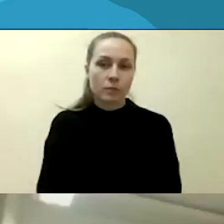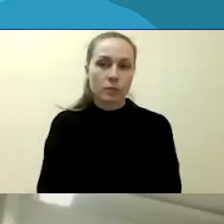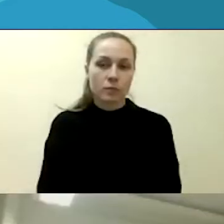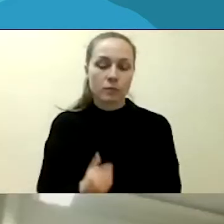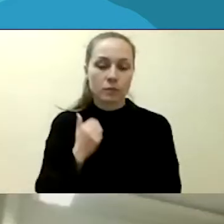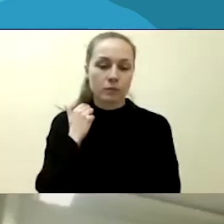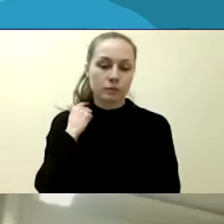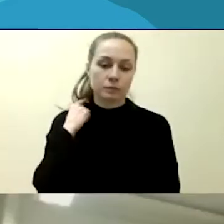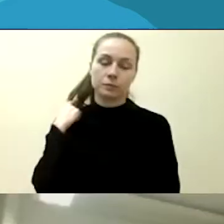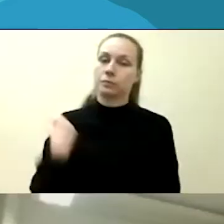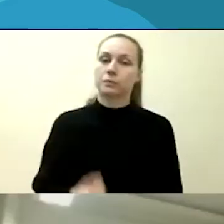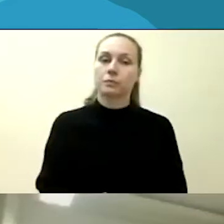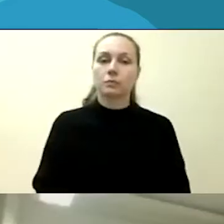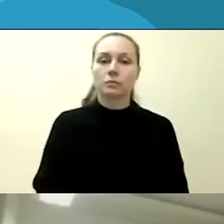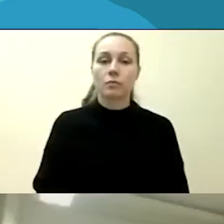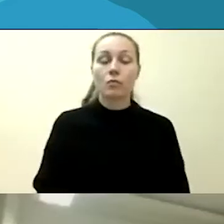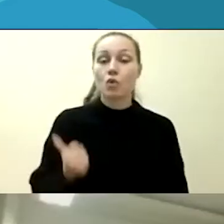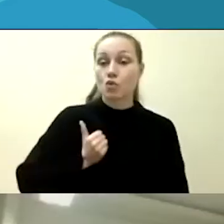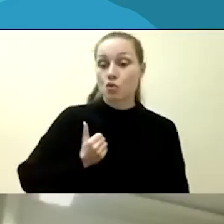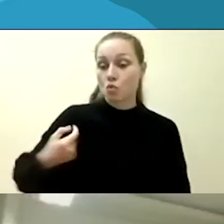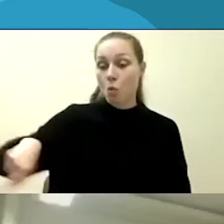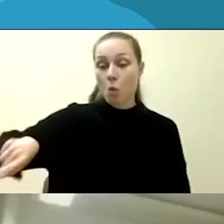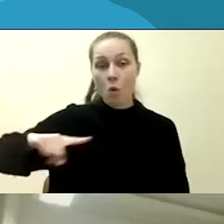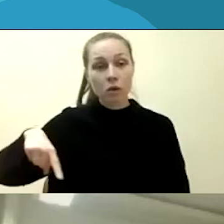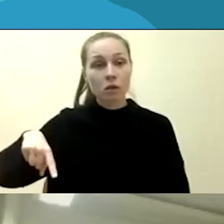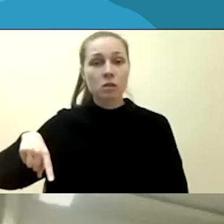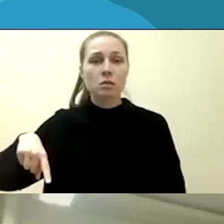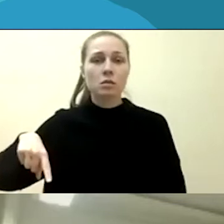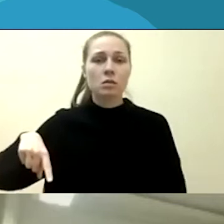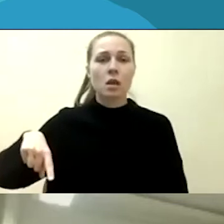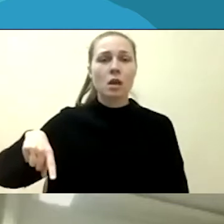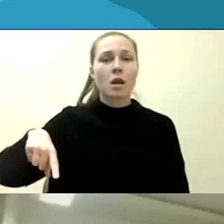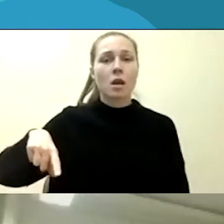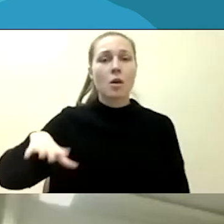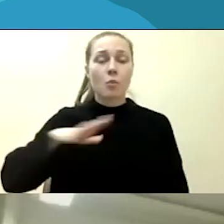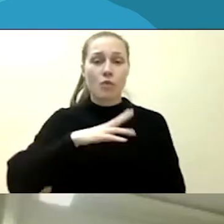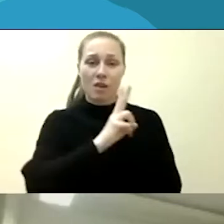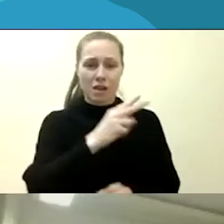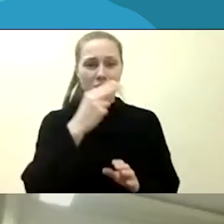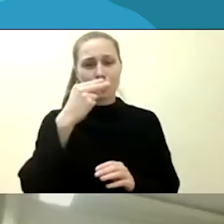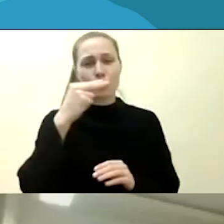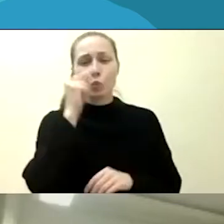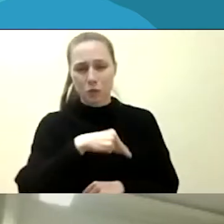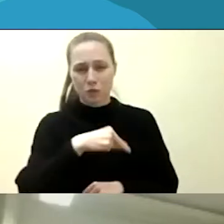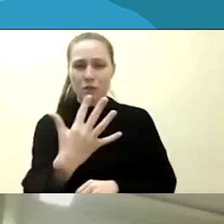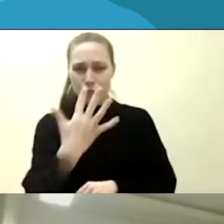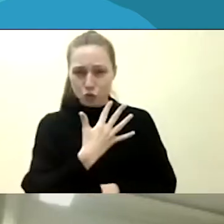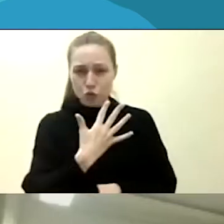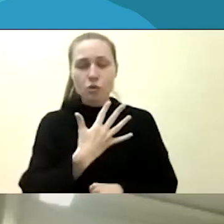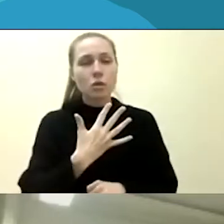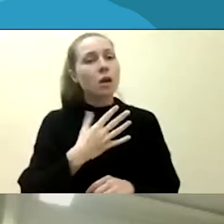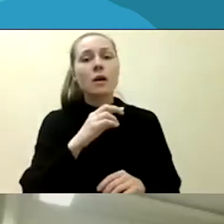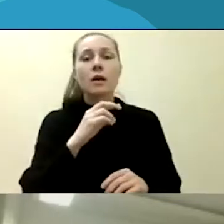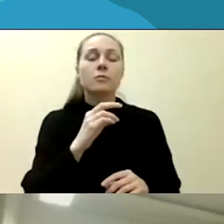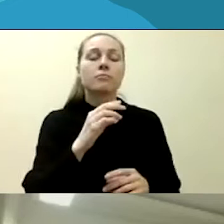O dėlgi asmenys nepraneša apie nepikantos nusikaltimus. Pavyzdžiui, musulmonų